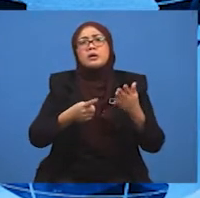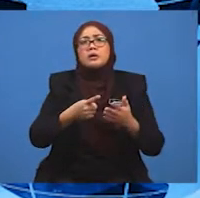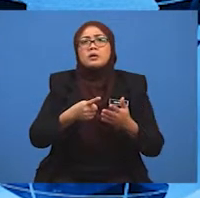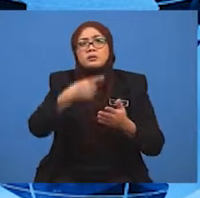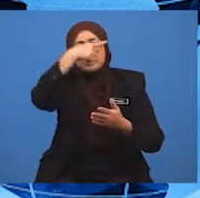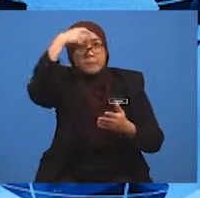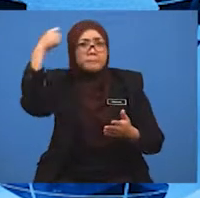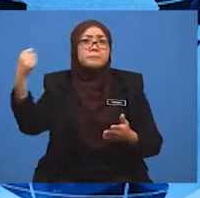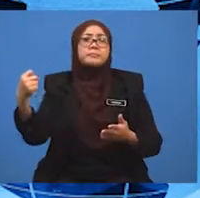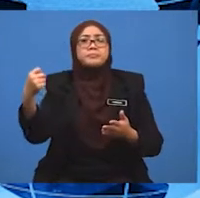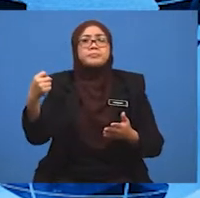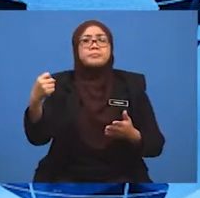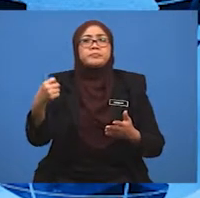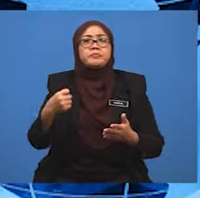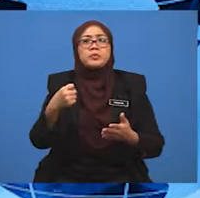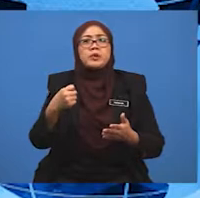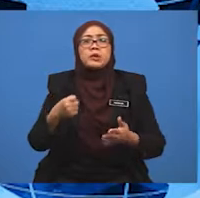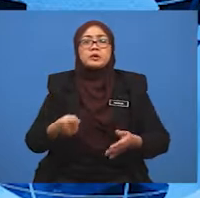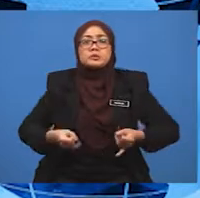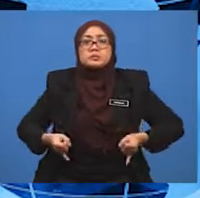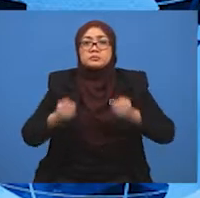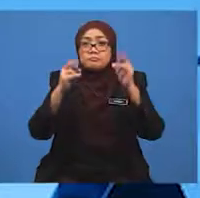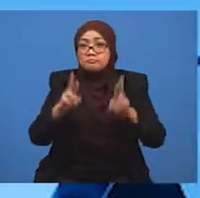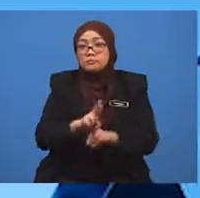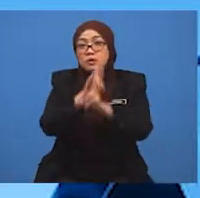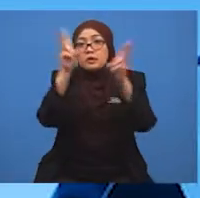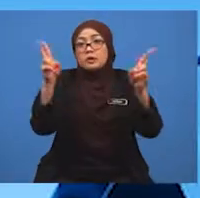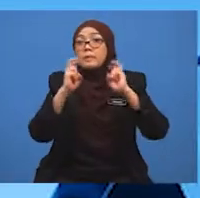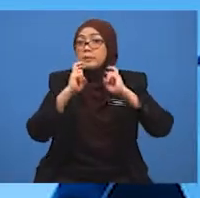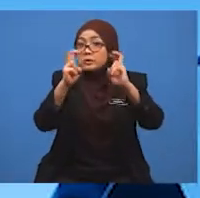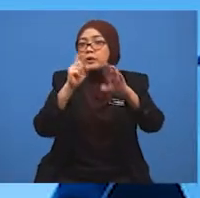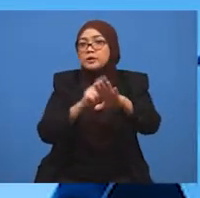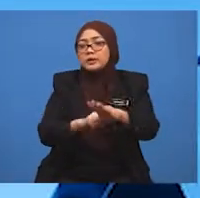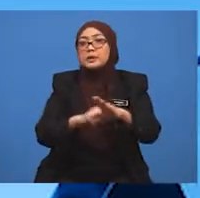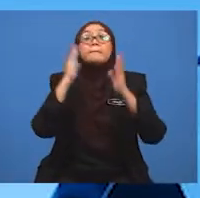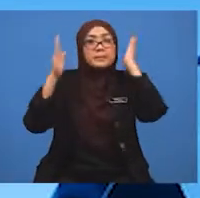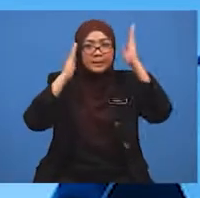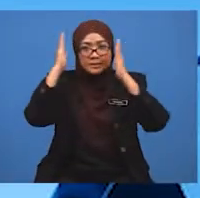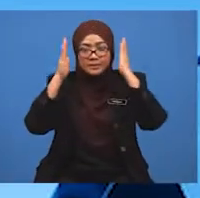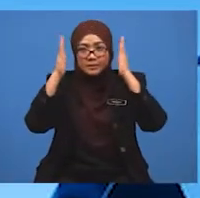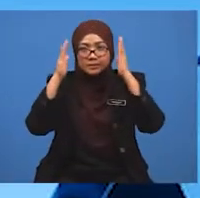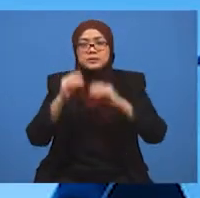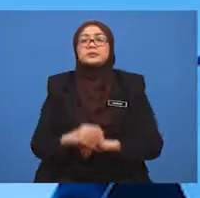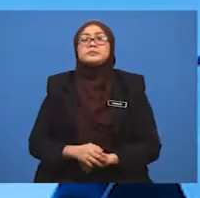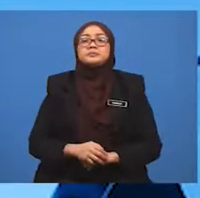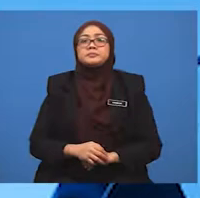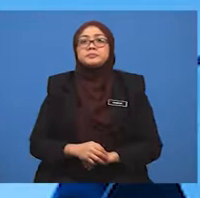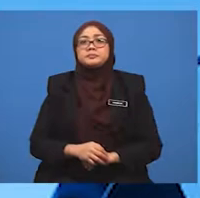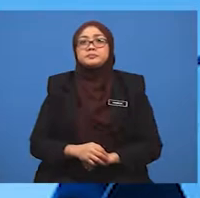jaringan pengangkutan di Malaysia? Ya, betul jawapan murid-murid.